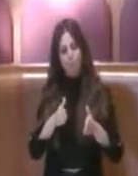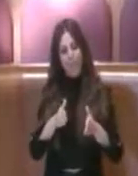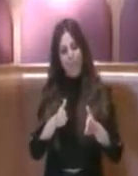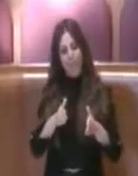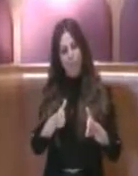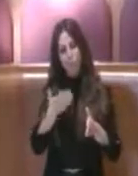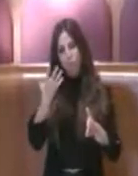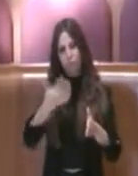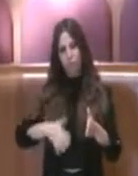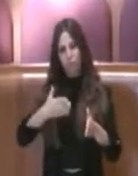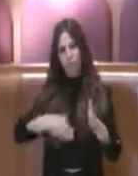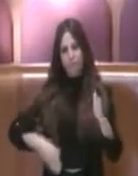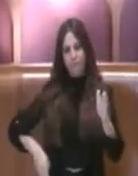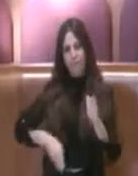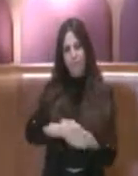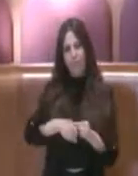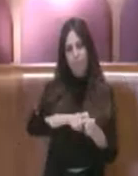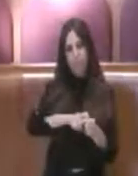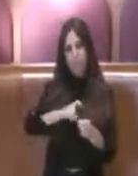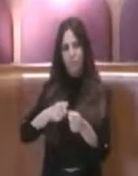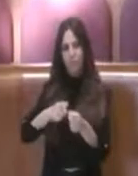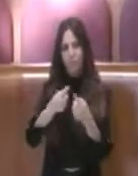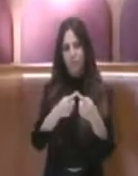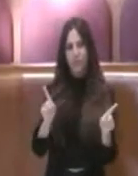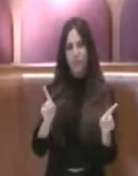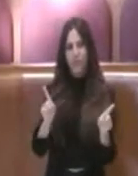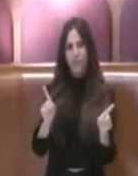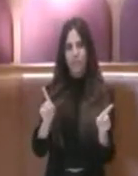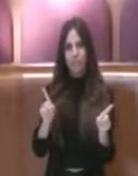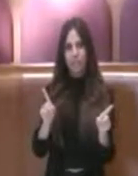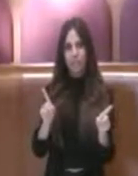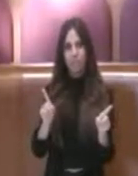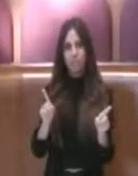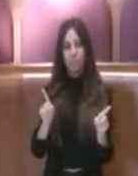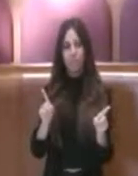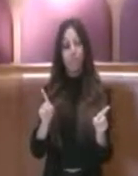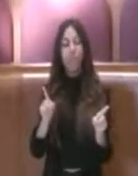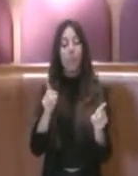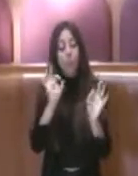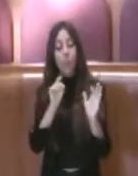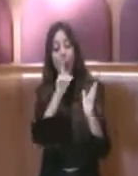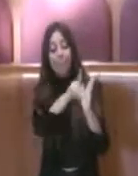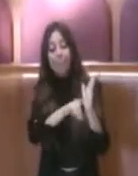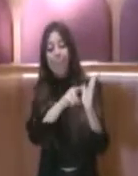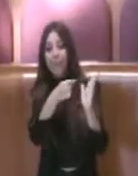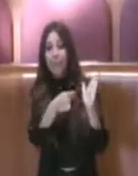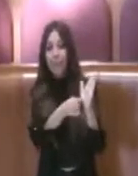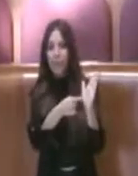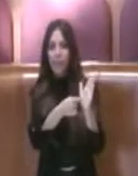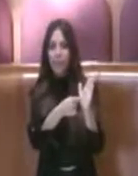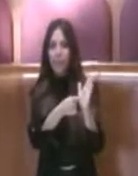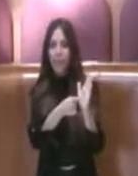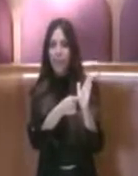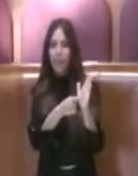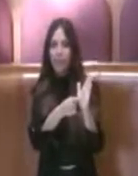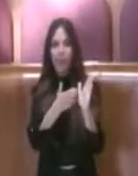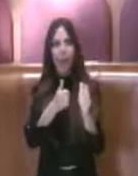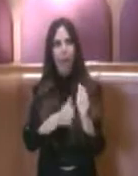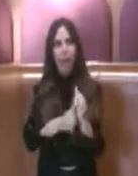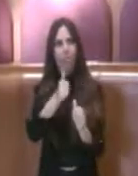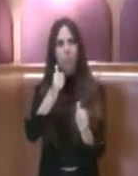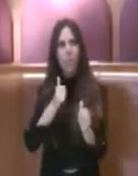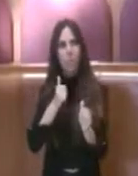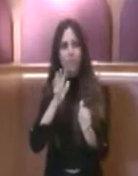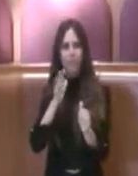partecipate, ma in particolare proprio su di questa, che ha portato lo scorso anno, mi pare